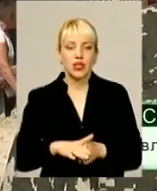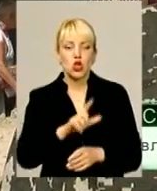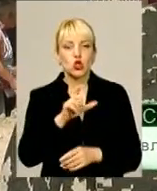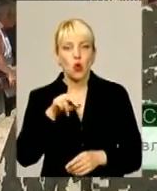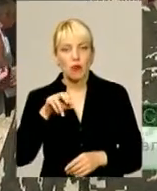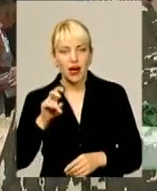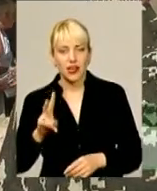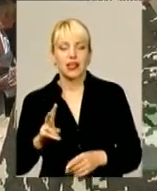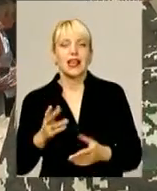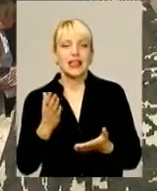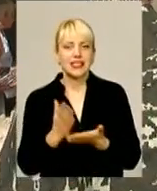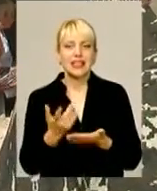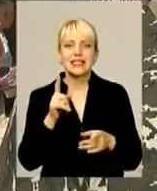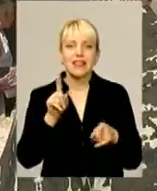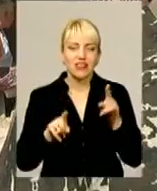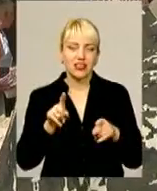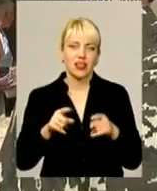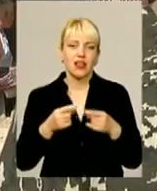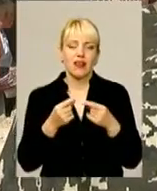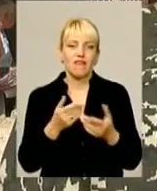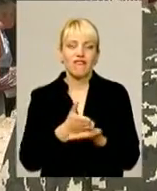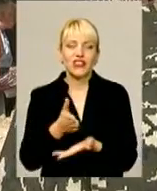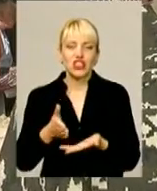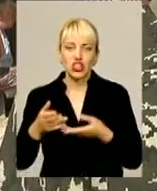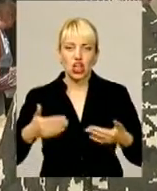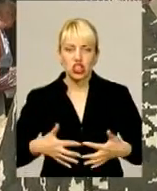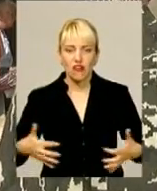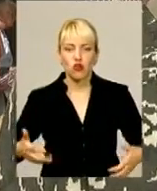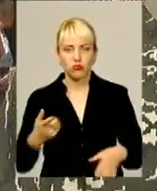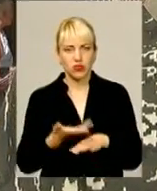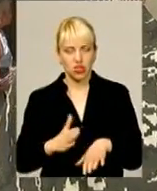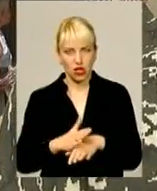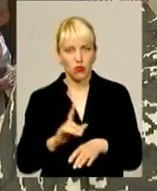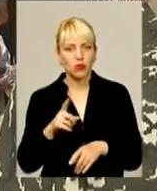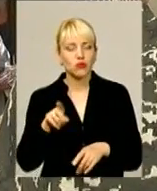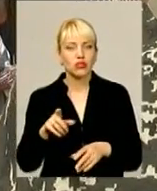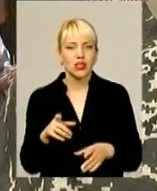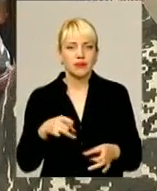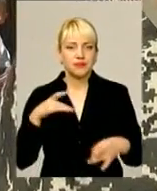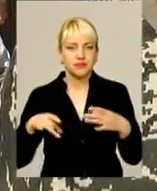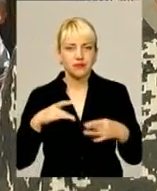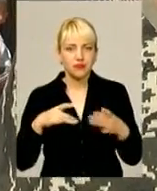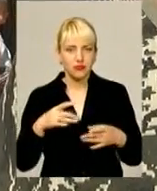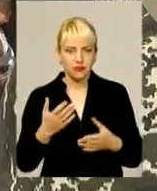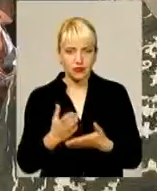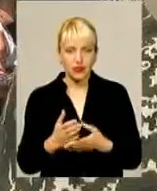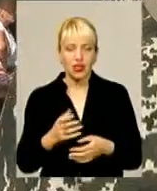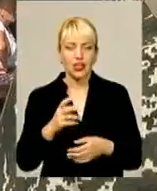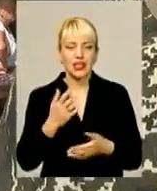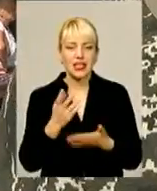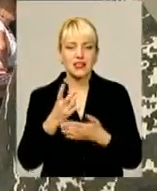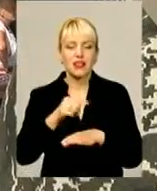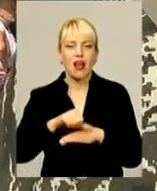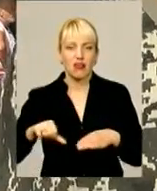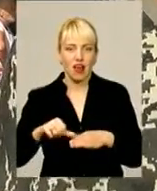животних, з которими важко, одразу так не виходить їх взяти, тому що вони є на грані вимирання. Ну